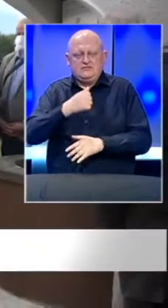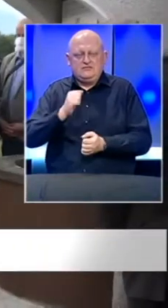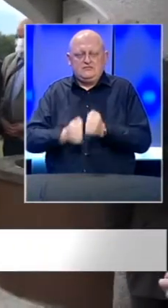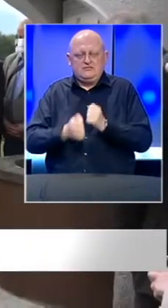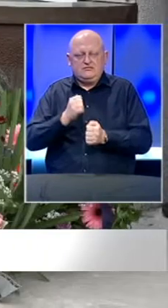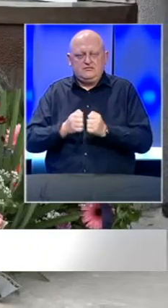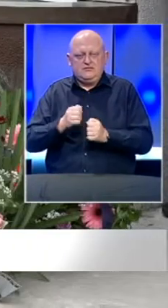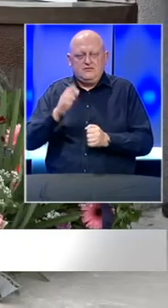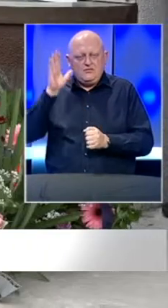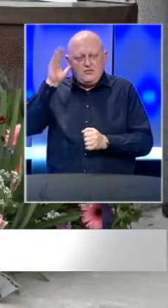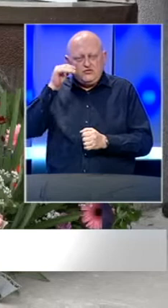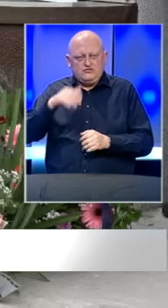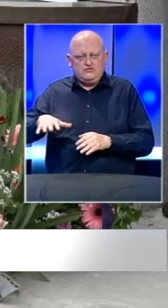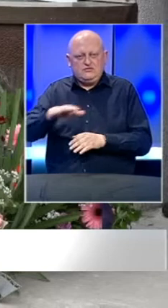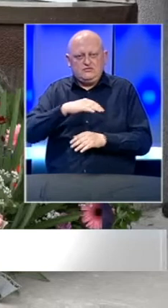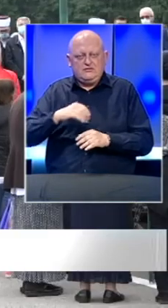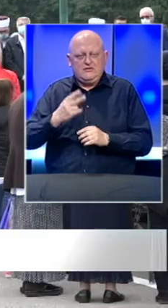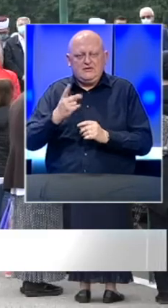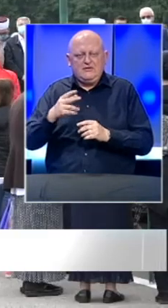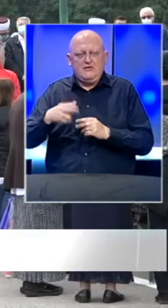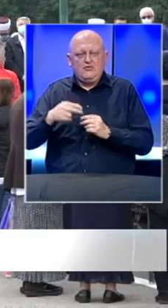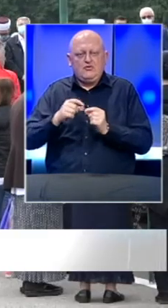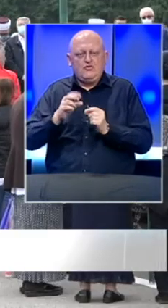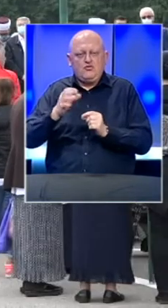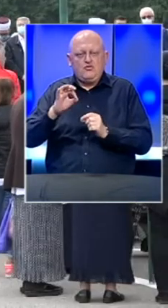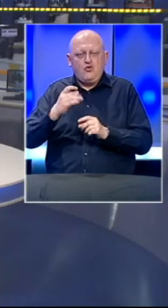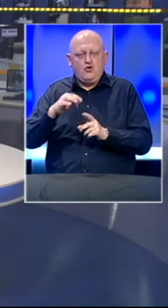zločina nad Bošnjacima u naselju Vrbanja kod Bugojna.